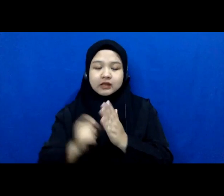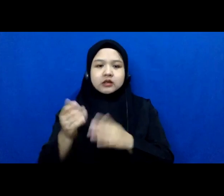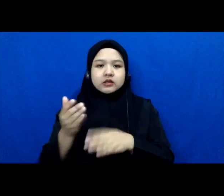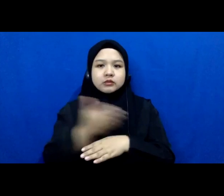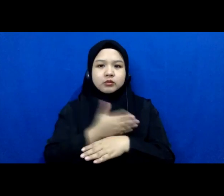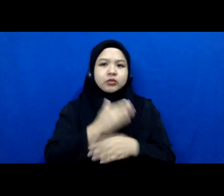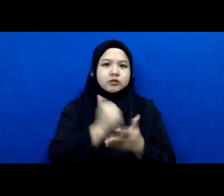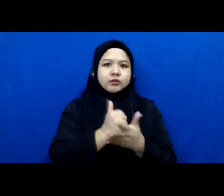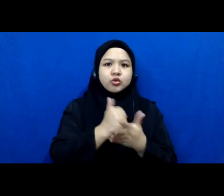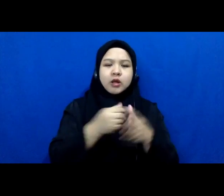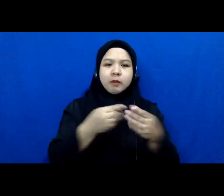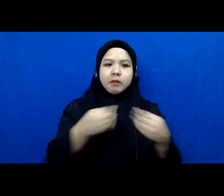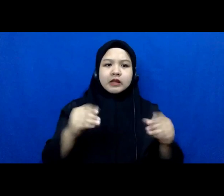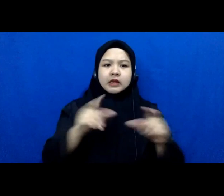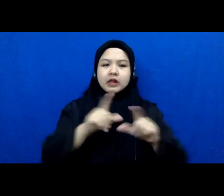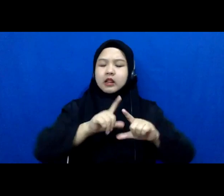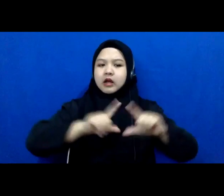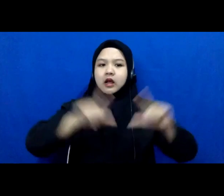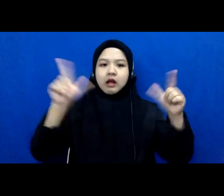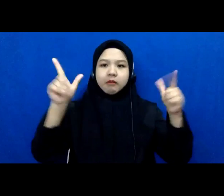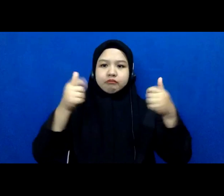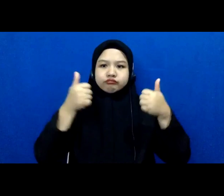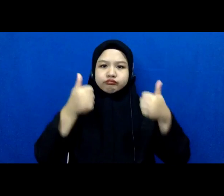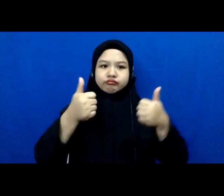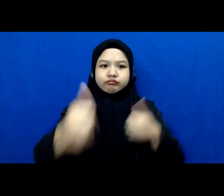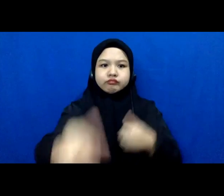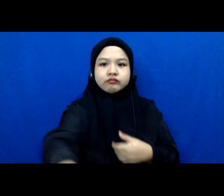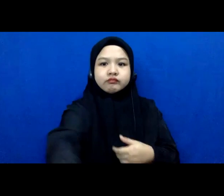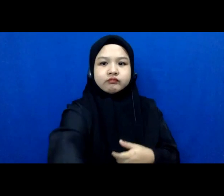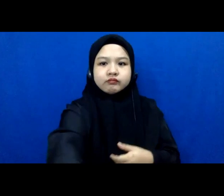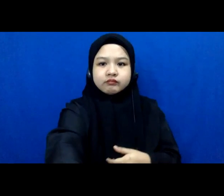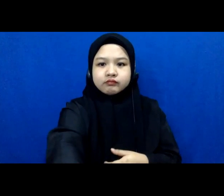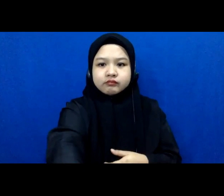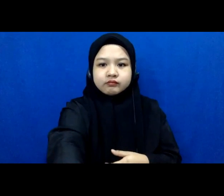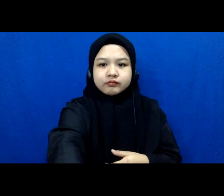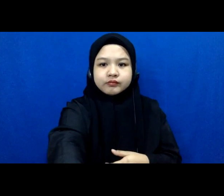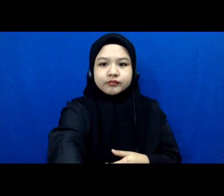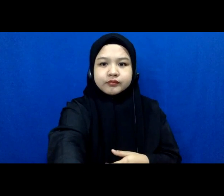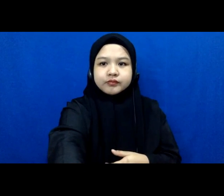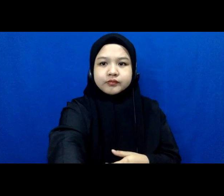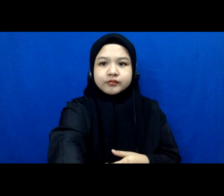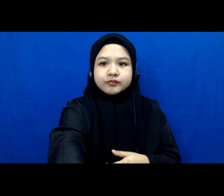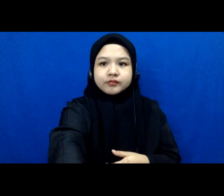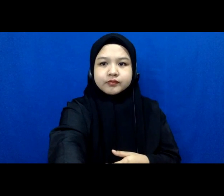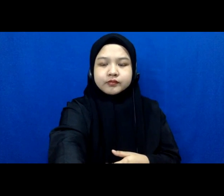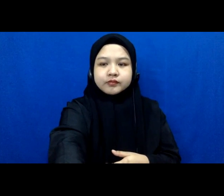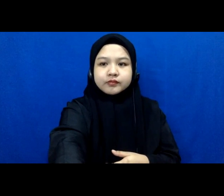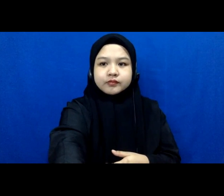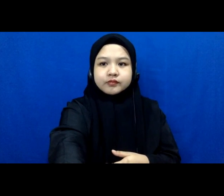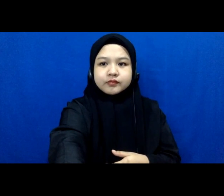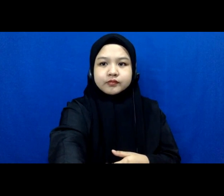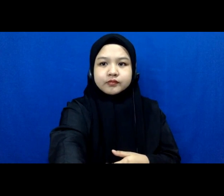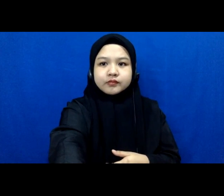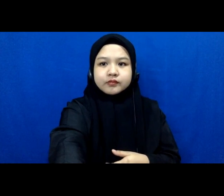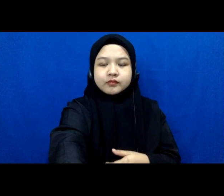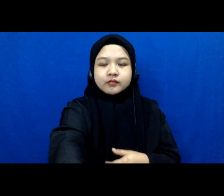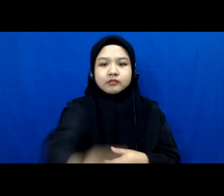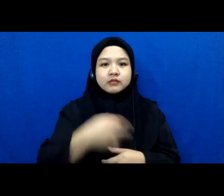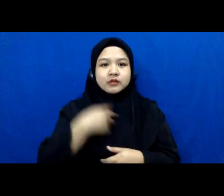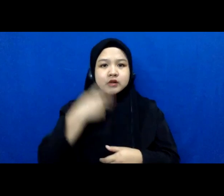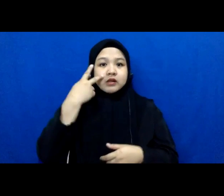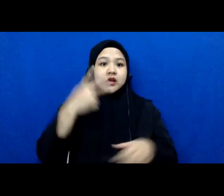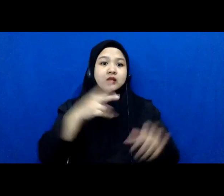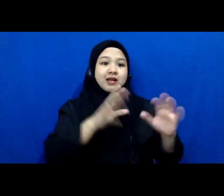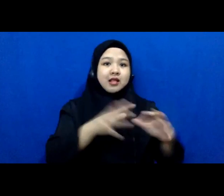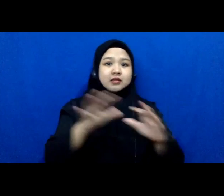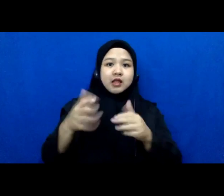lengkap dan apa namanya dan sangat keren ya saya belajar juga dari kelas-kelas jurnalistik sebelumnya Jadi